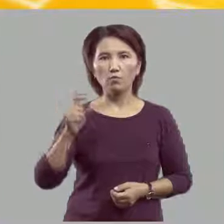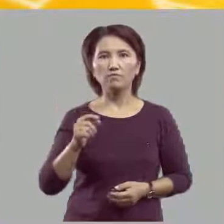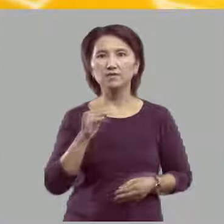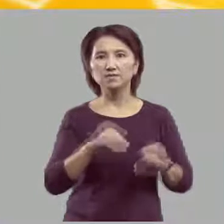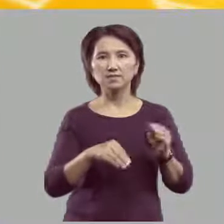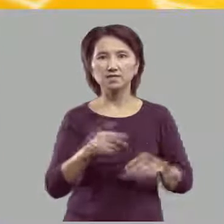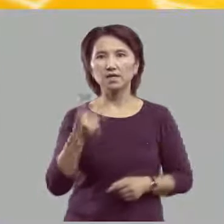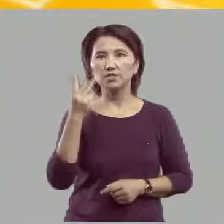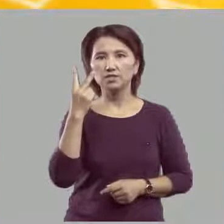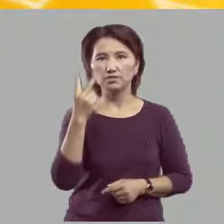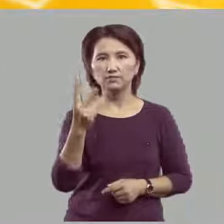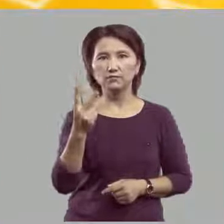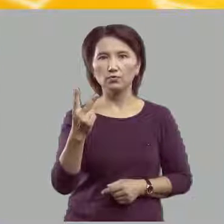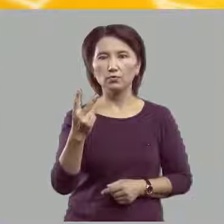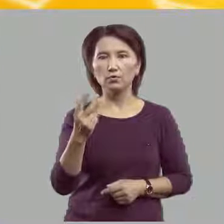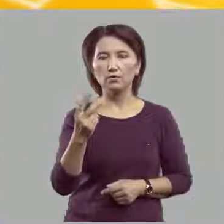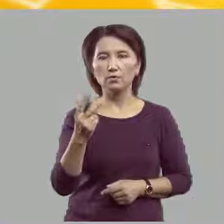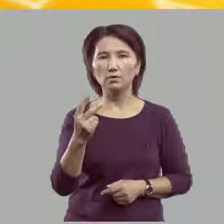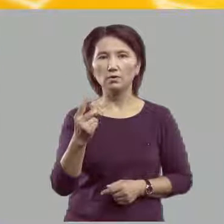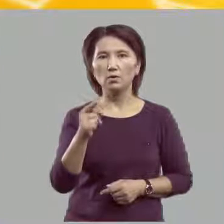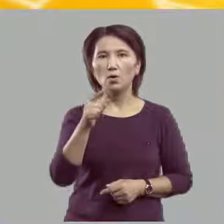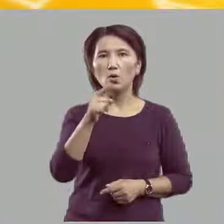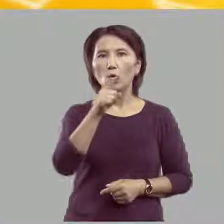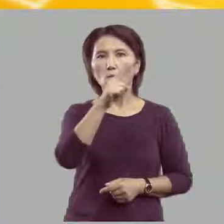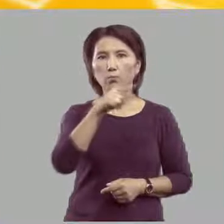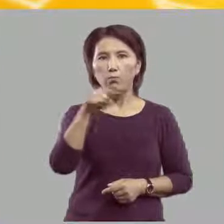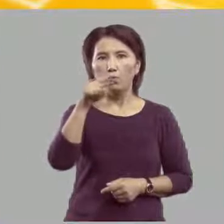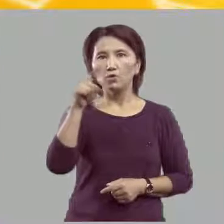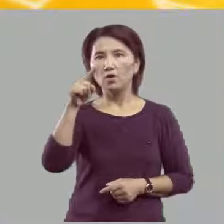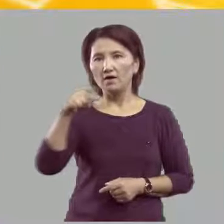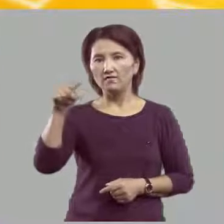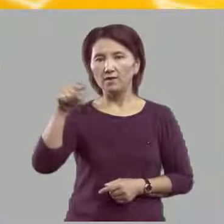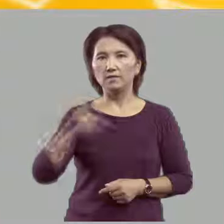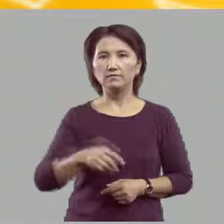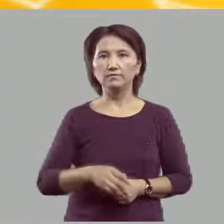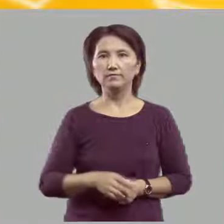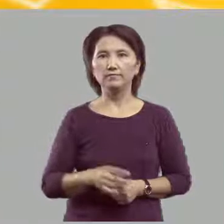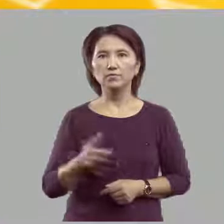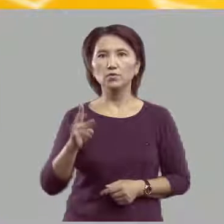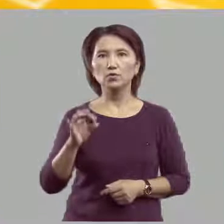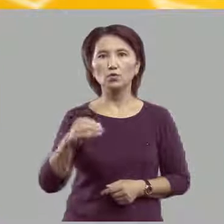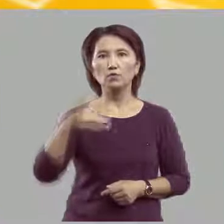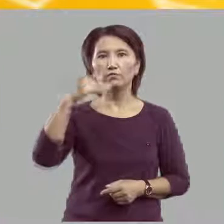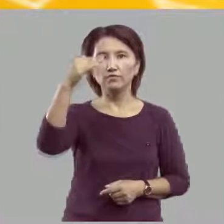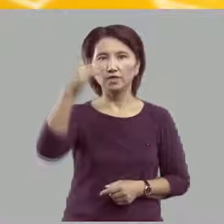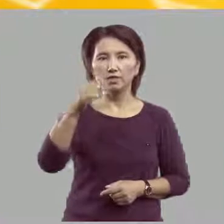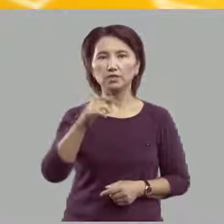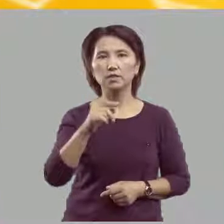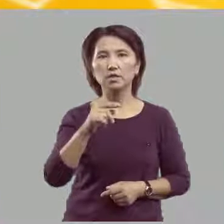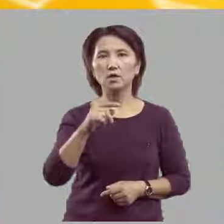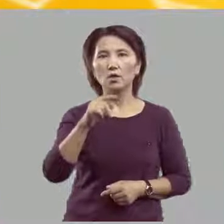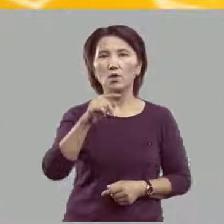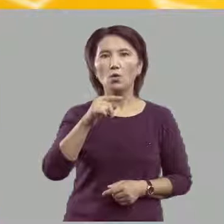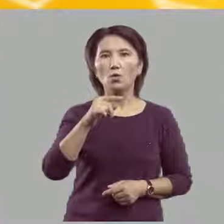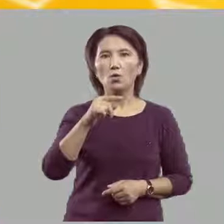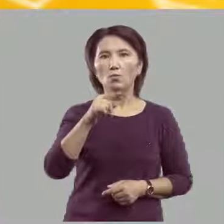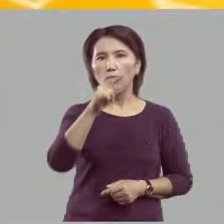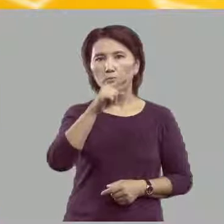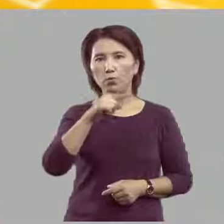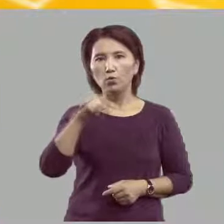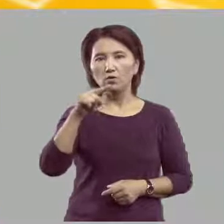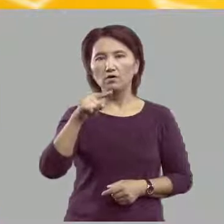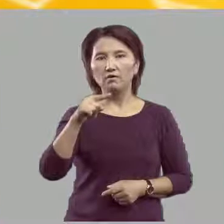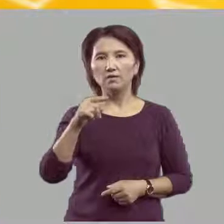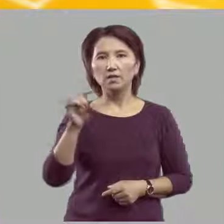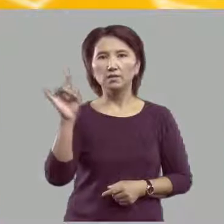состоит из двух полуовалов, но верхний полуовал по размеру